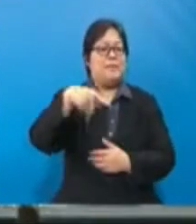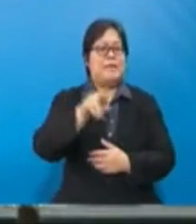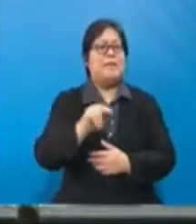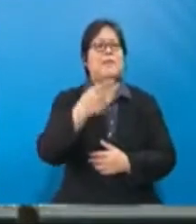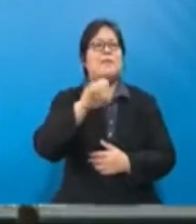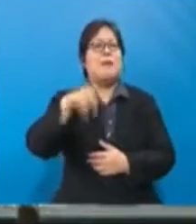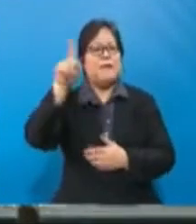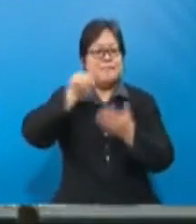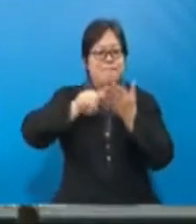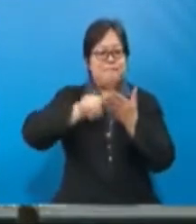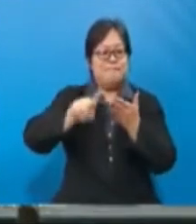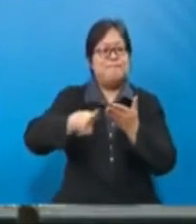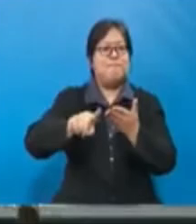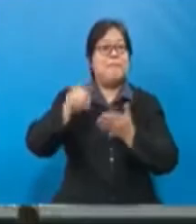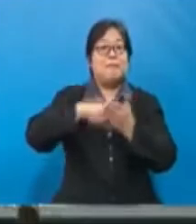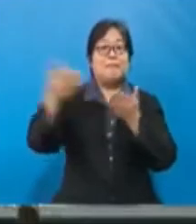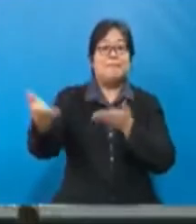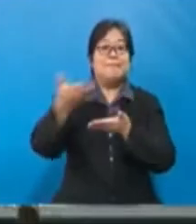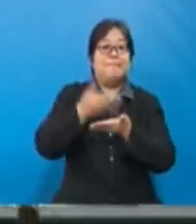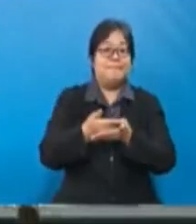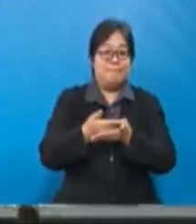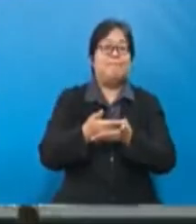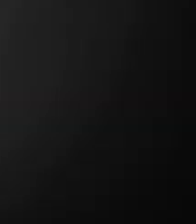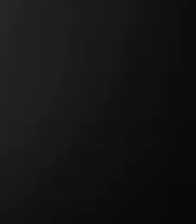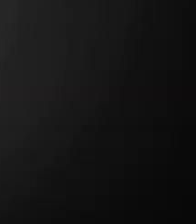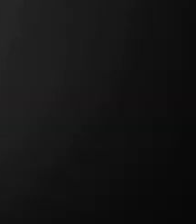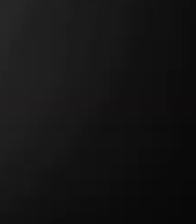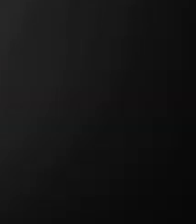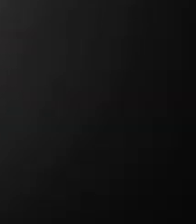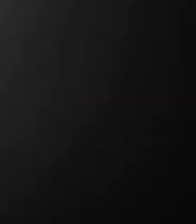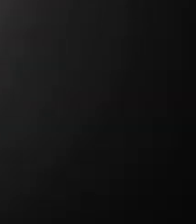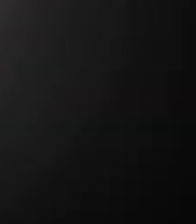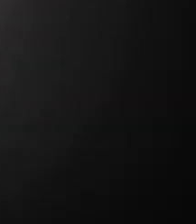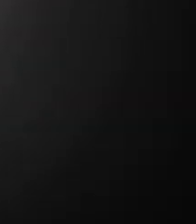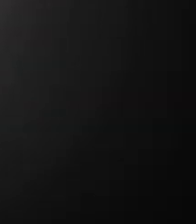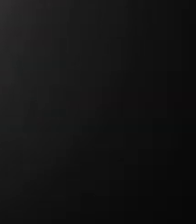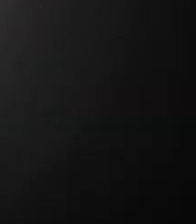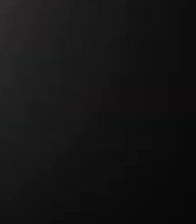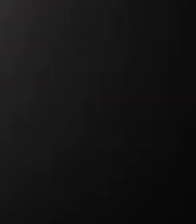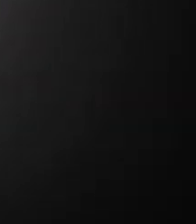HGP akan memperhalusi perkara-perkara yang telah disebut tadi. Terima